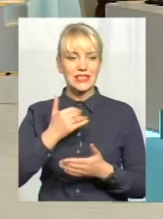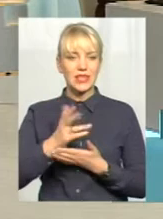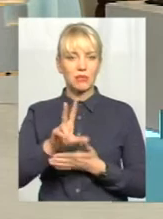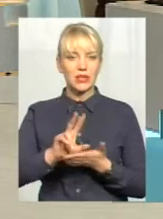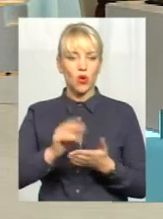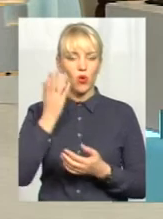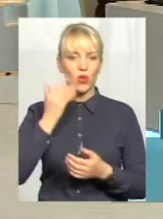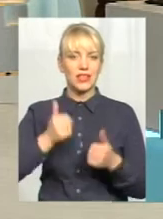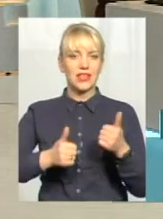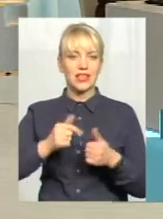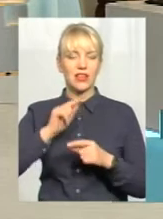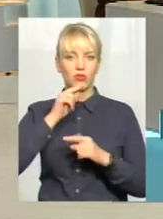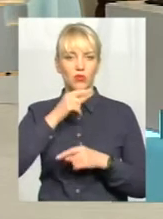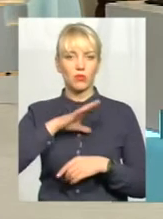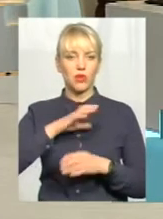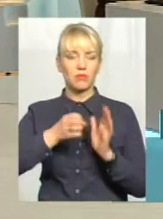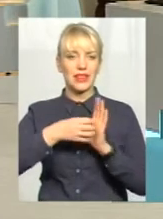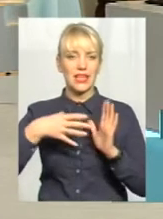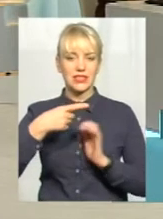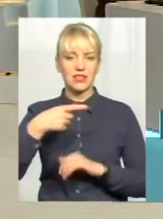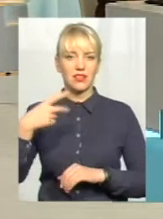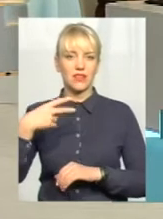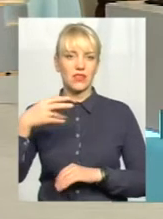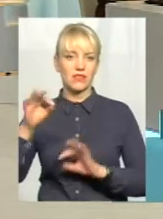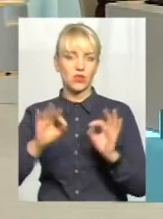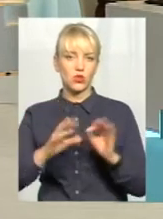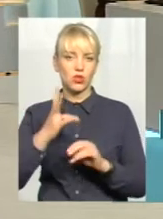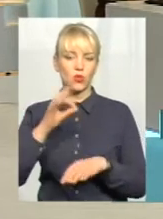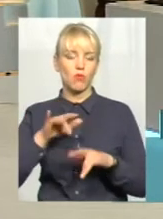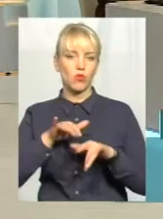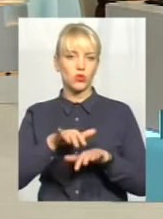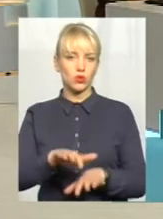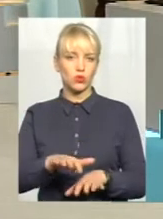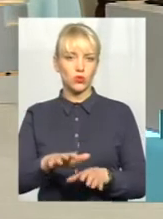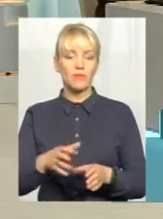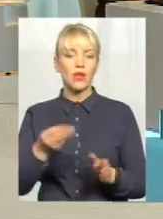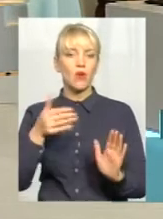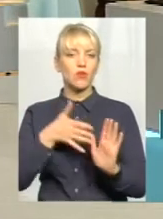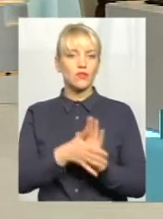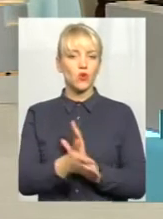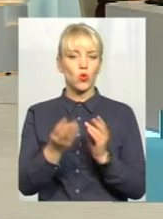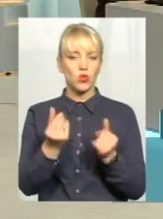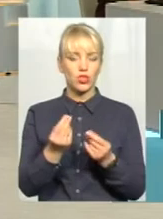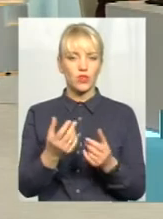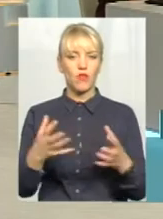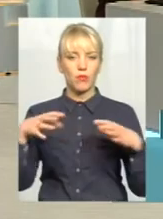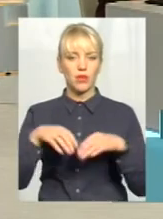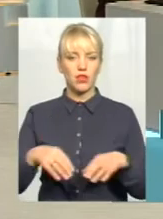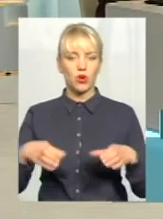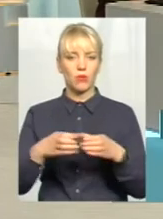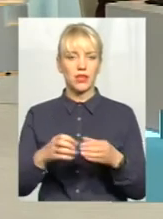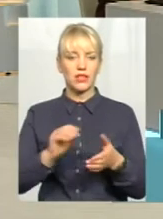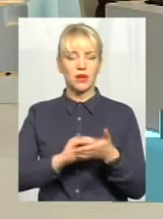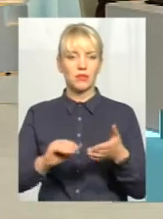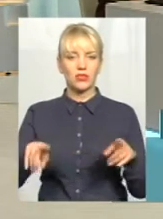на тендері економія досягала 15-20%. Але процедура освоєння коштів об'єднаними громадами урядом виписана